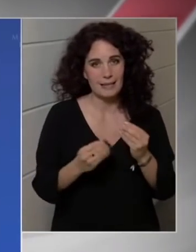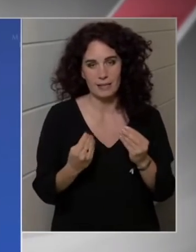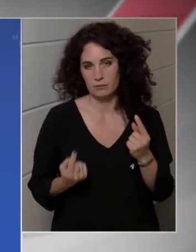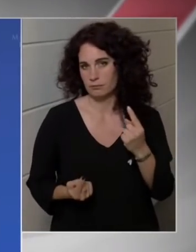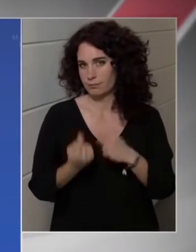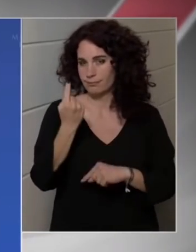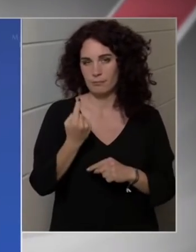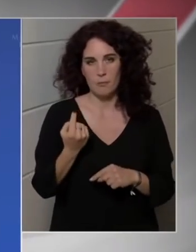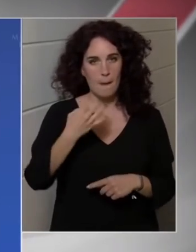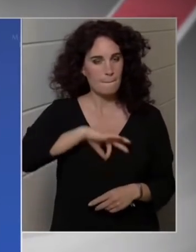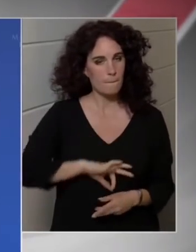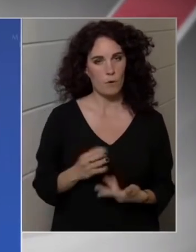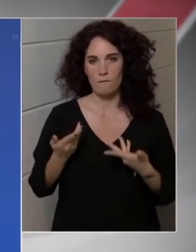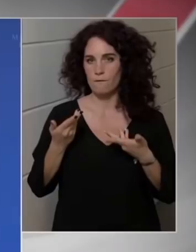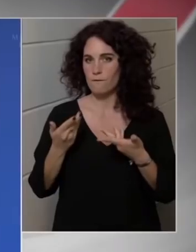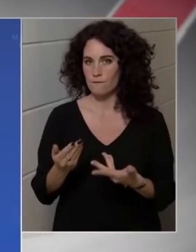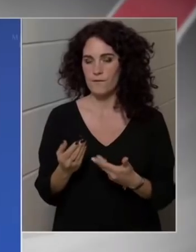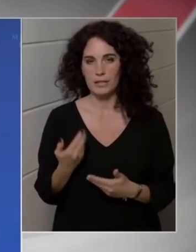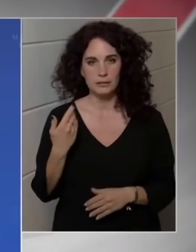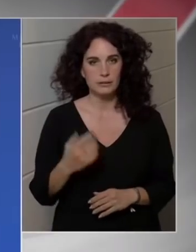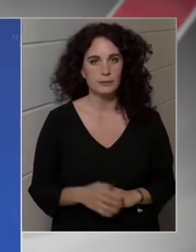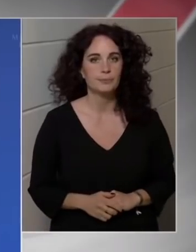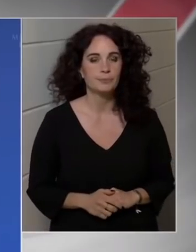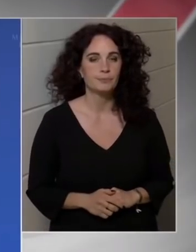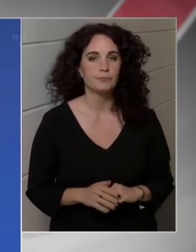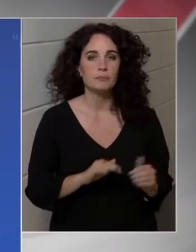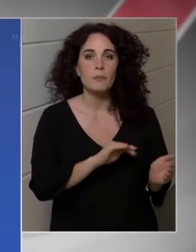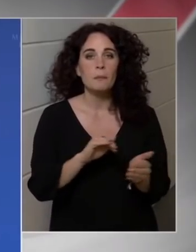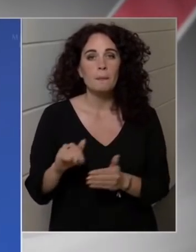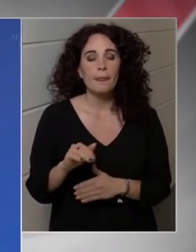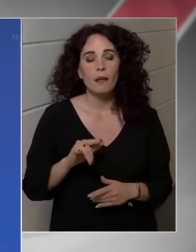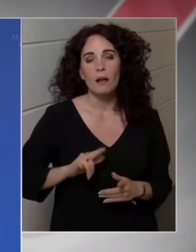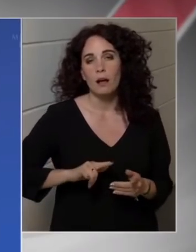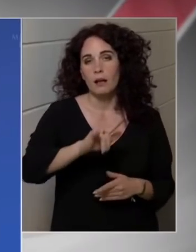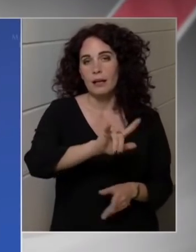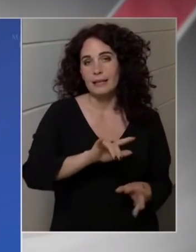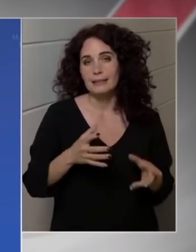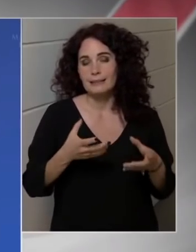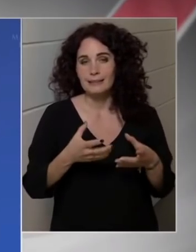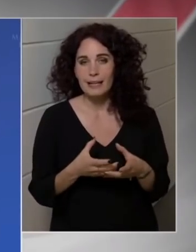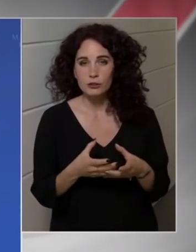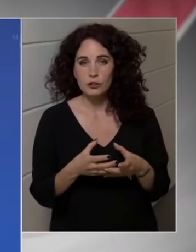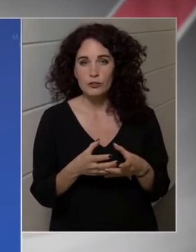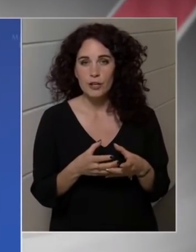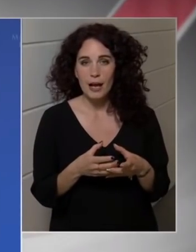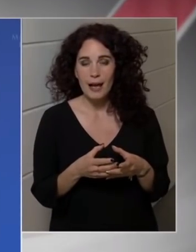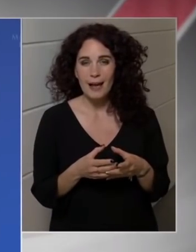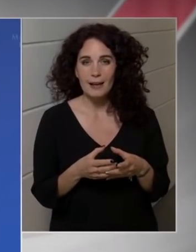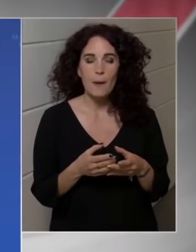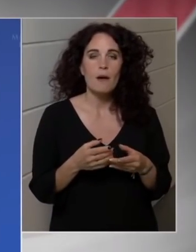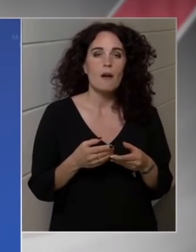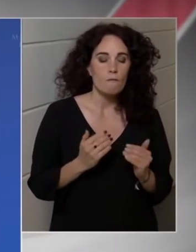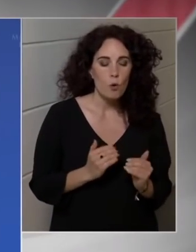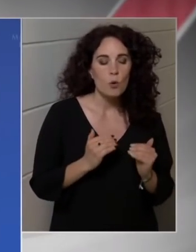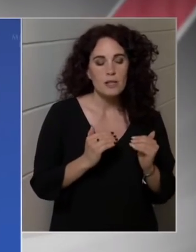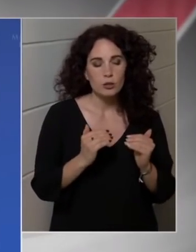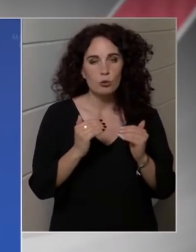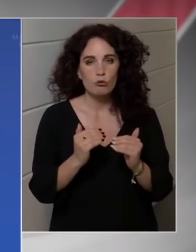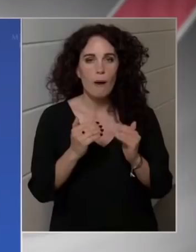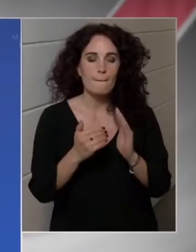Nem is kell sokat mondanom arról, hogy a telekommunikációs szektorban miért halmozódott föl extra profit.